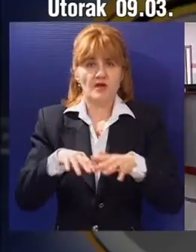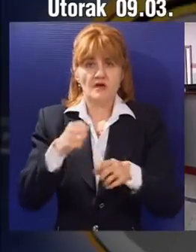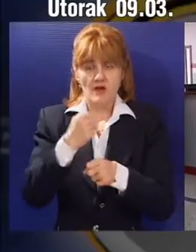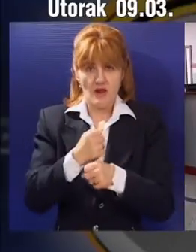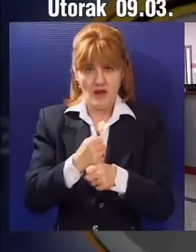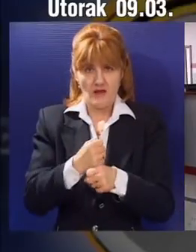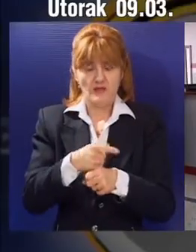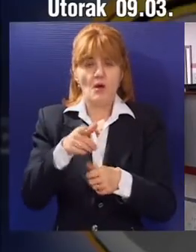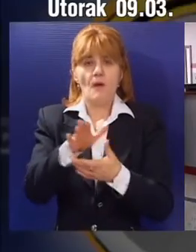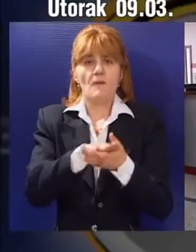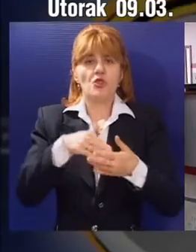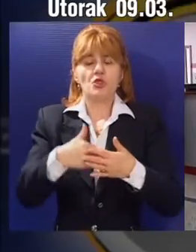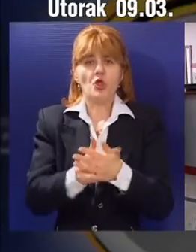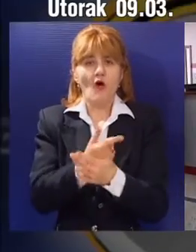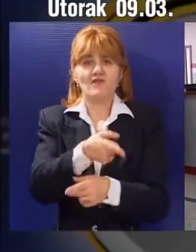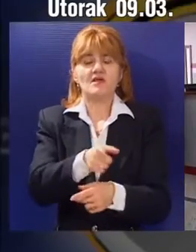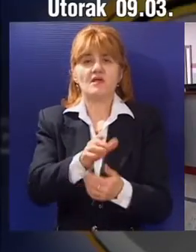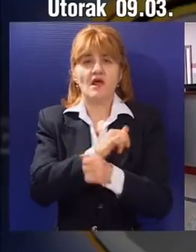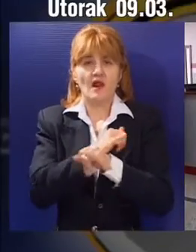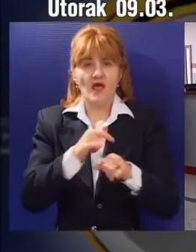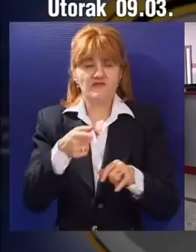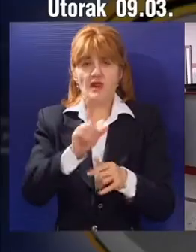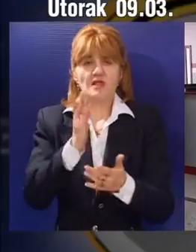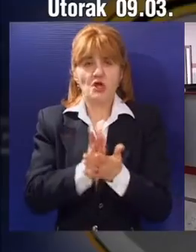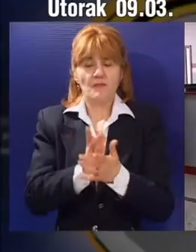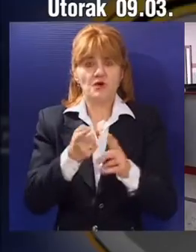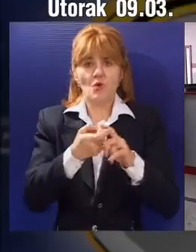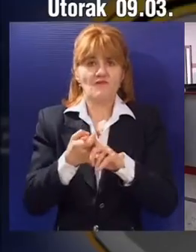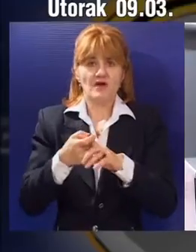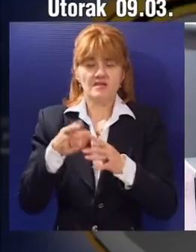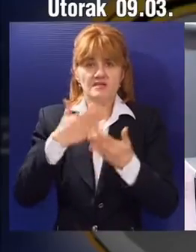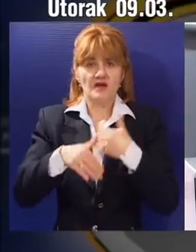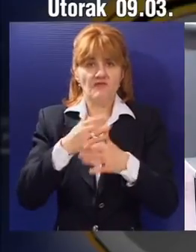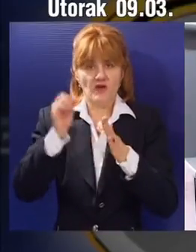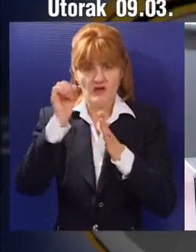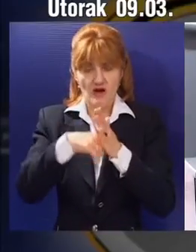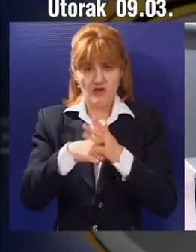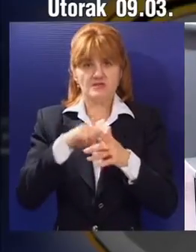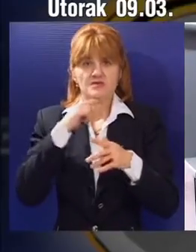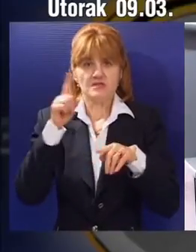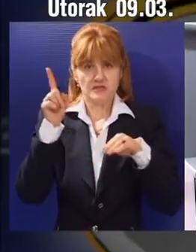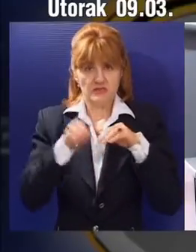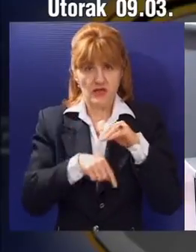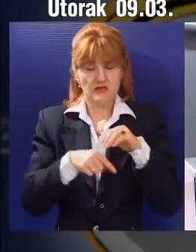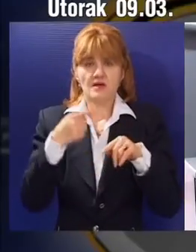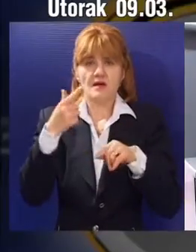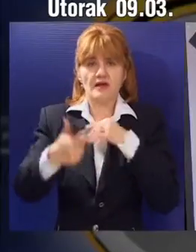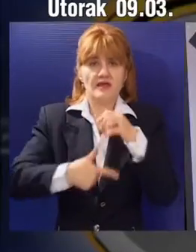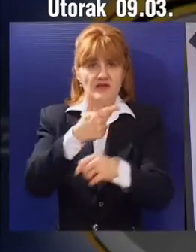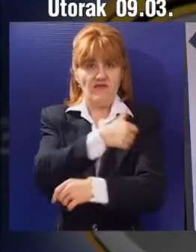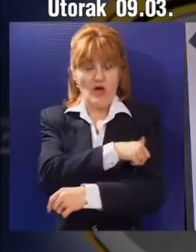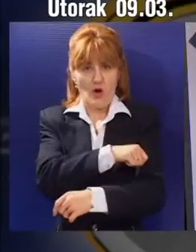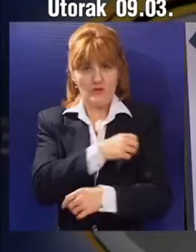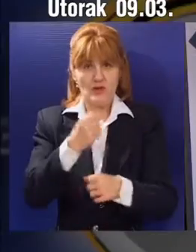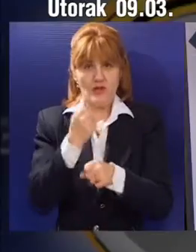predstavljaju novosnovane firme na koje se neće primenjivati odredbe zakona o profesionalnoj rehabilitaciji zapošljavanju osoba sa invaliditetom tokom prve dve